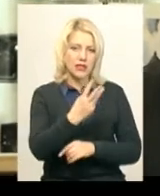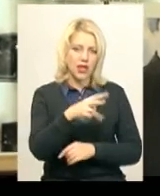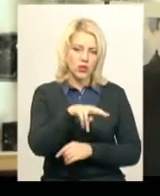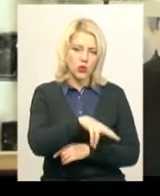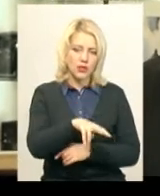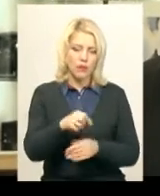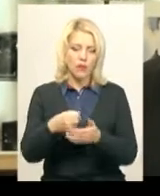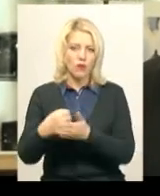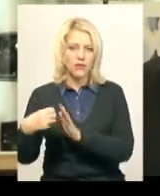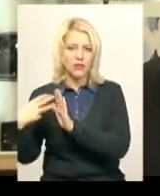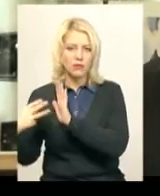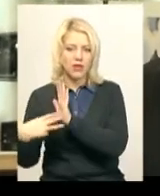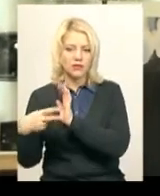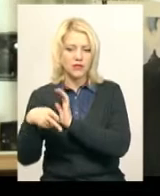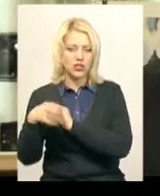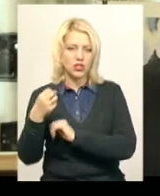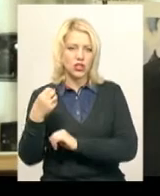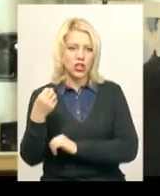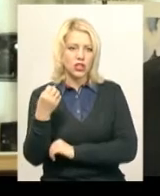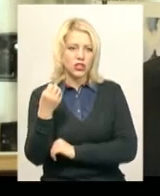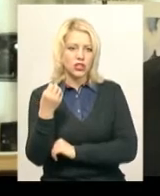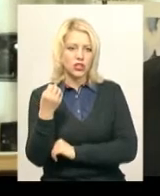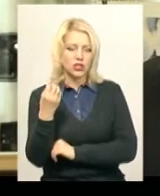лютого 2014 року.